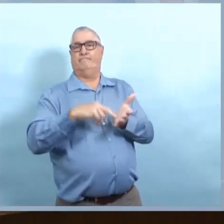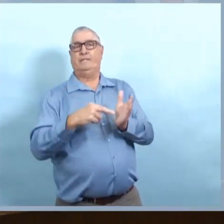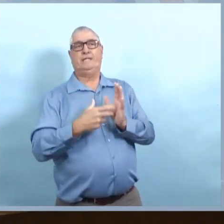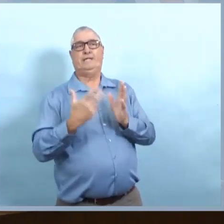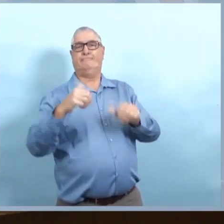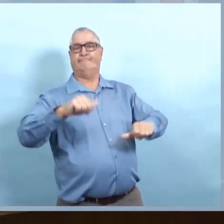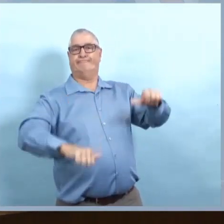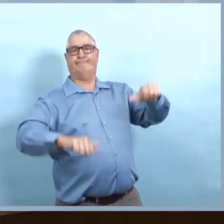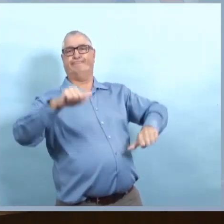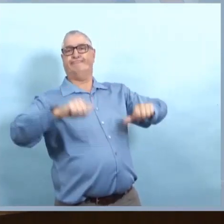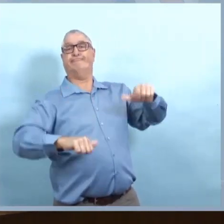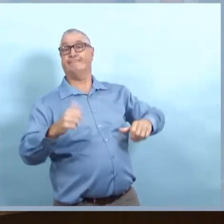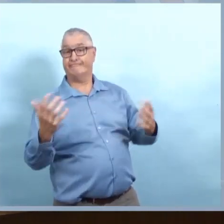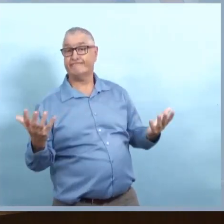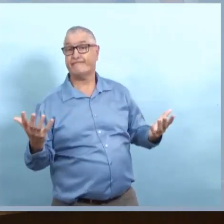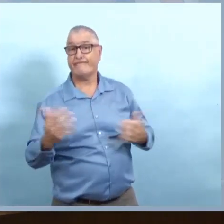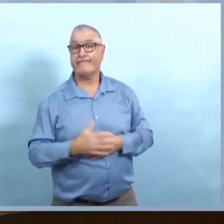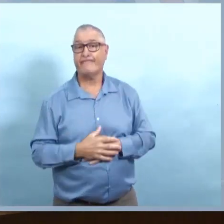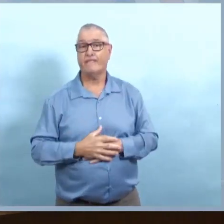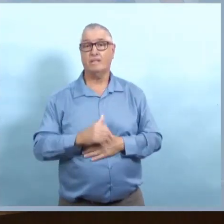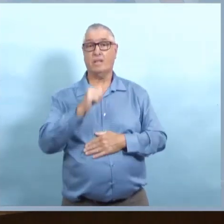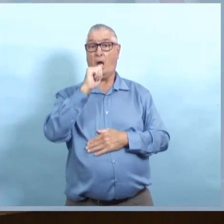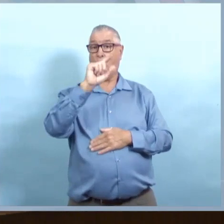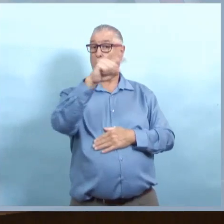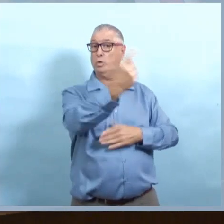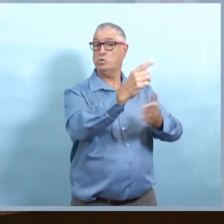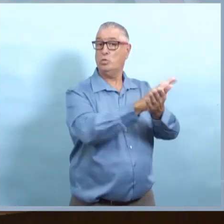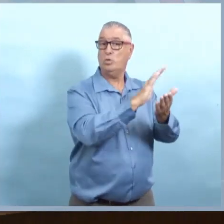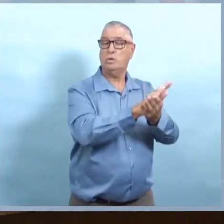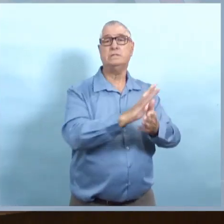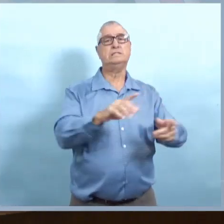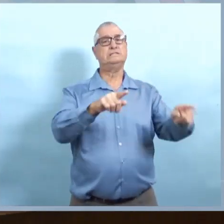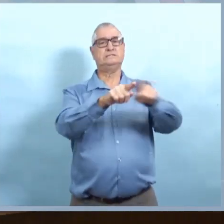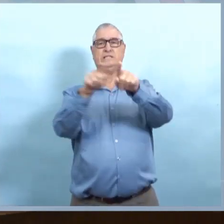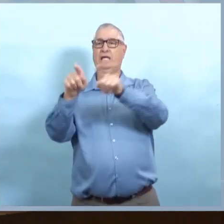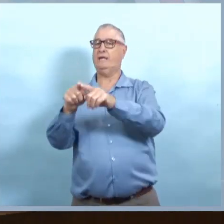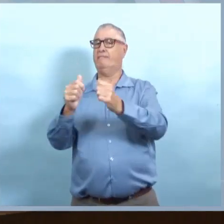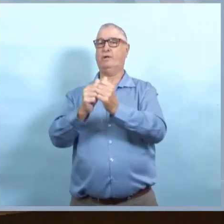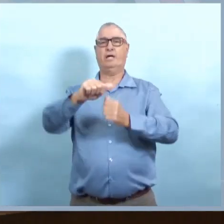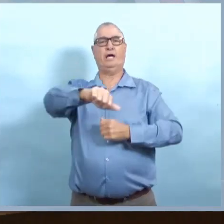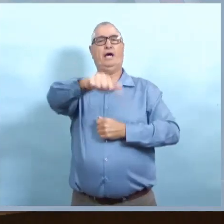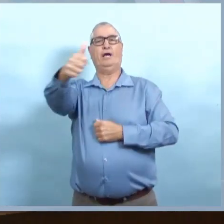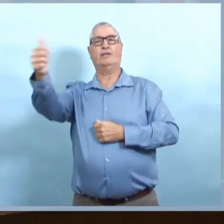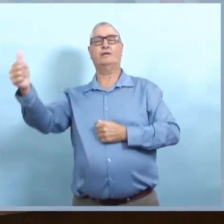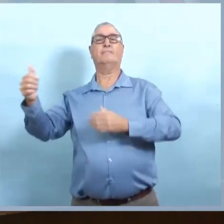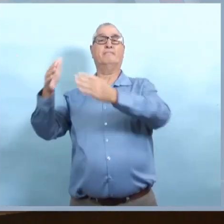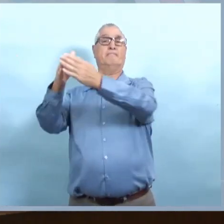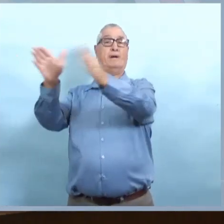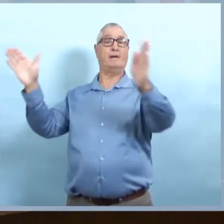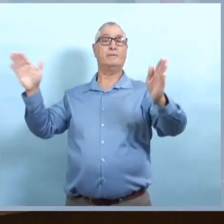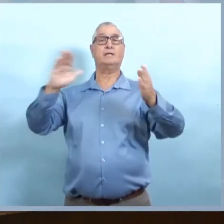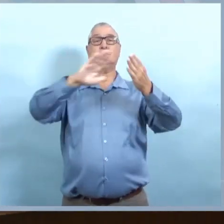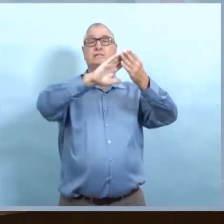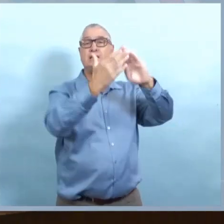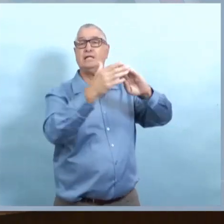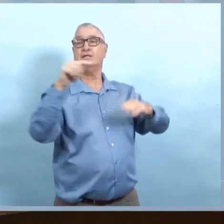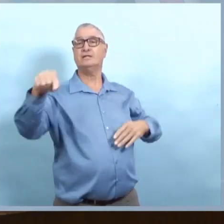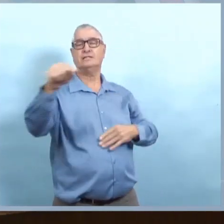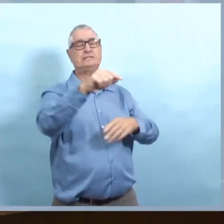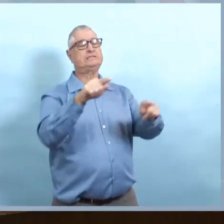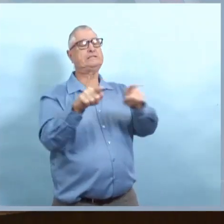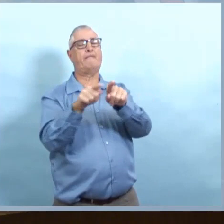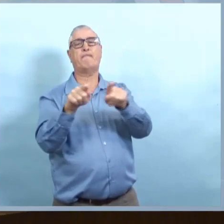et des choses, comme vous dites, est-ce que les gens se déplacent dans la classe? Est-ce qu'il d'autres choses qui se passent qui font que nous ne sommes pas confiants?